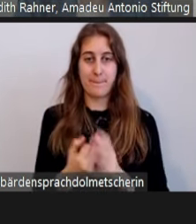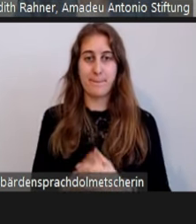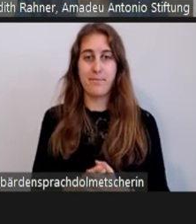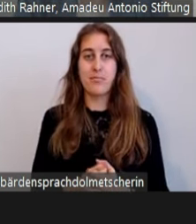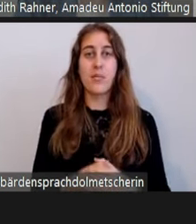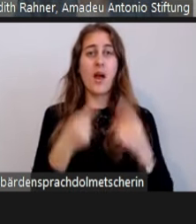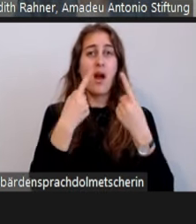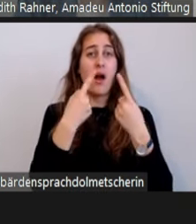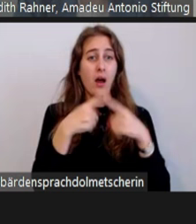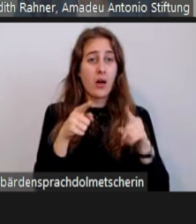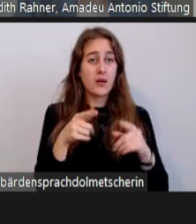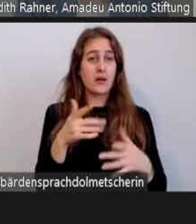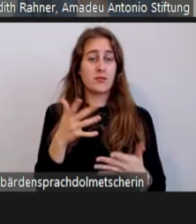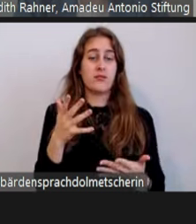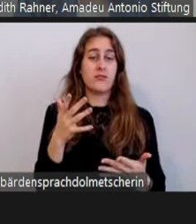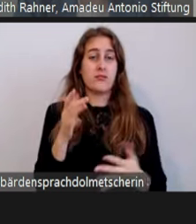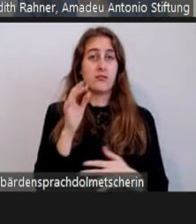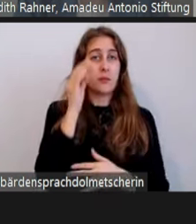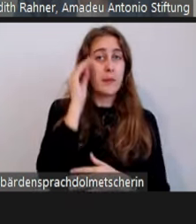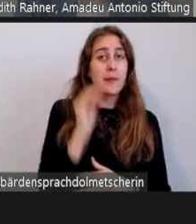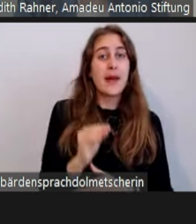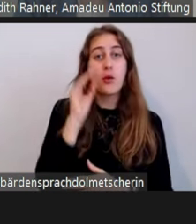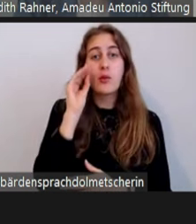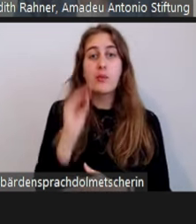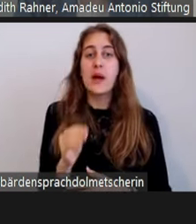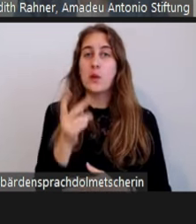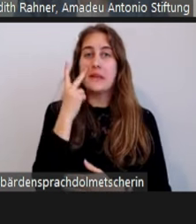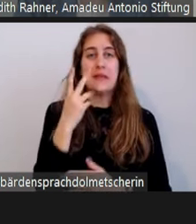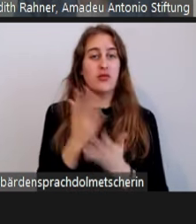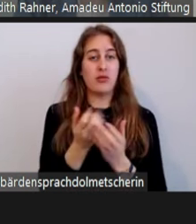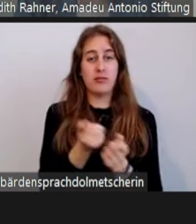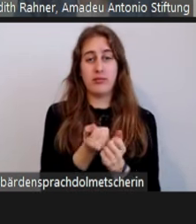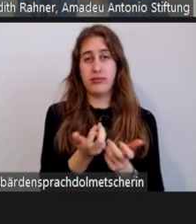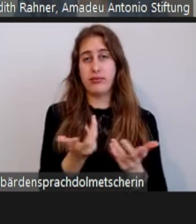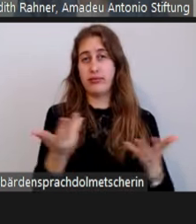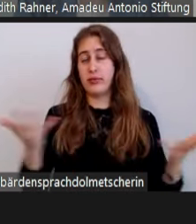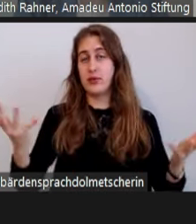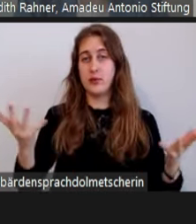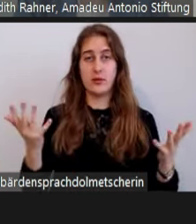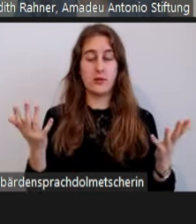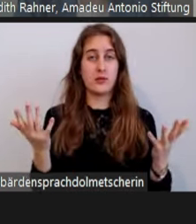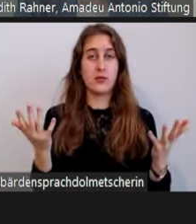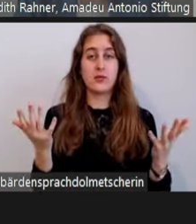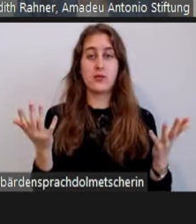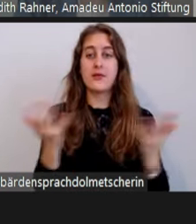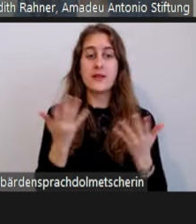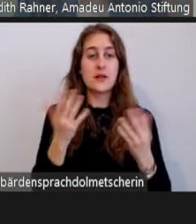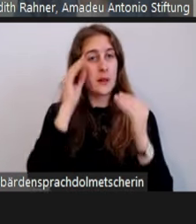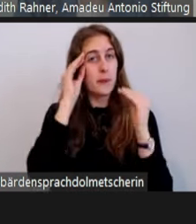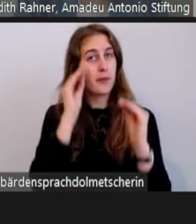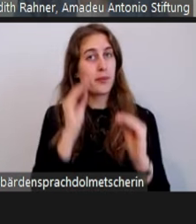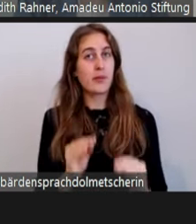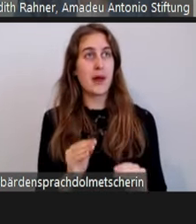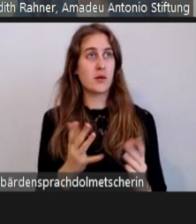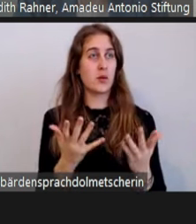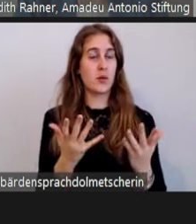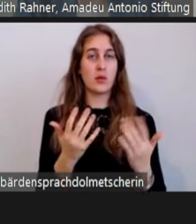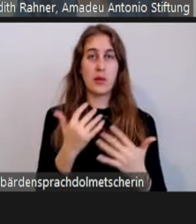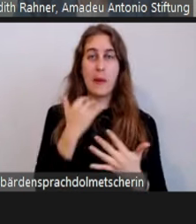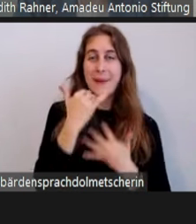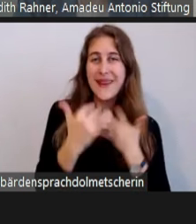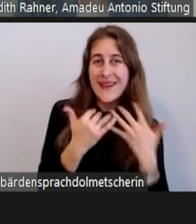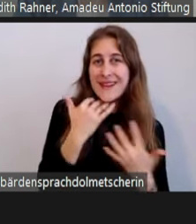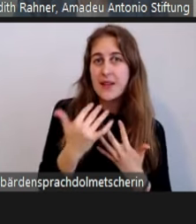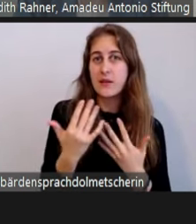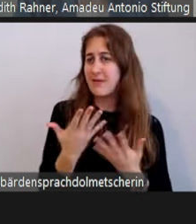bewegen sich in einem breiten Spektrum von Meldungen, Berichten oder Vorfällen, die